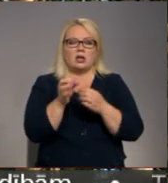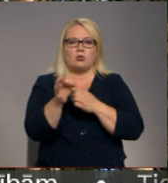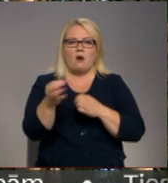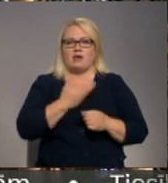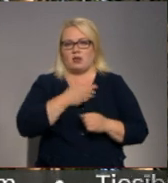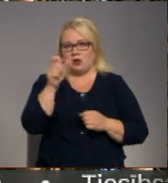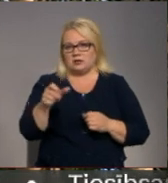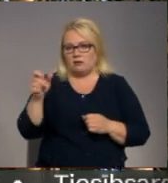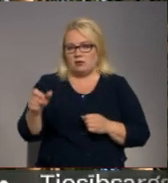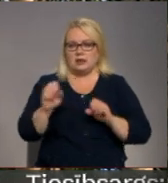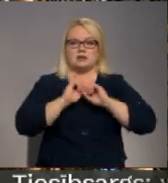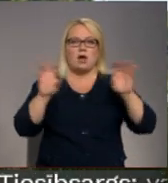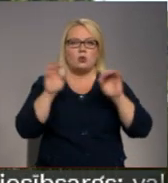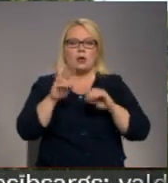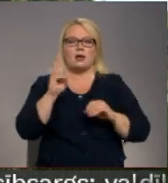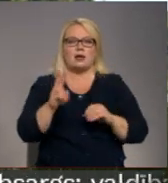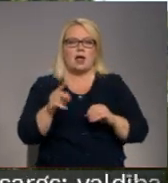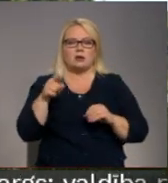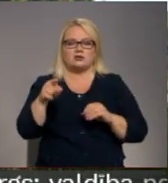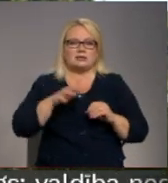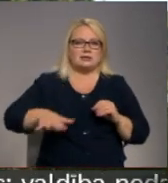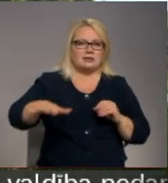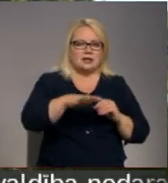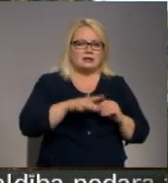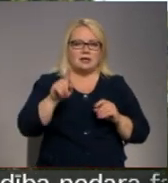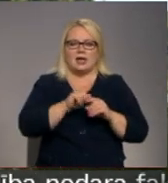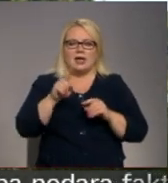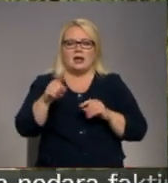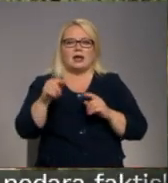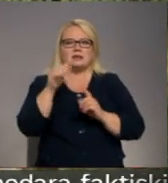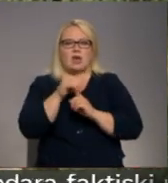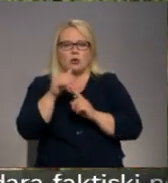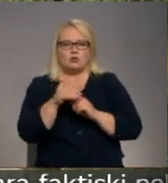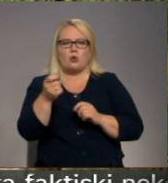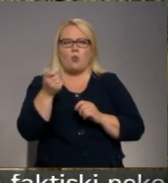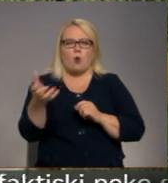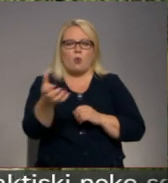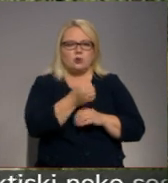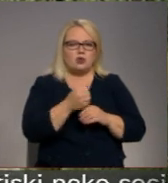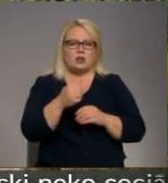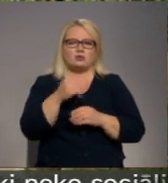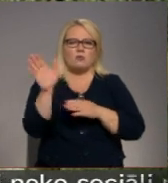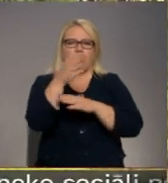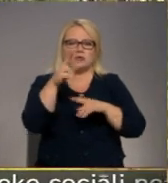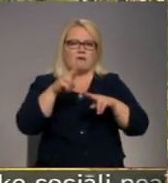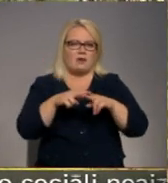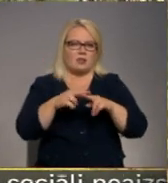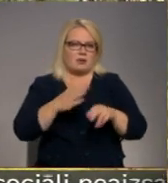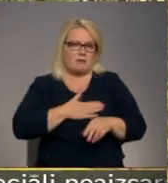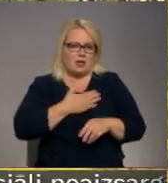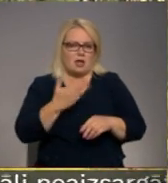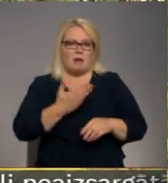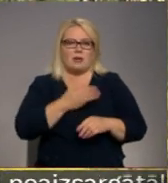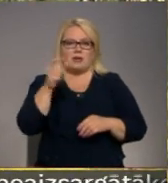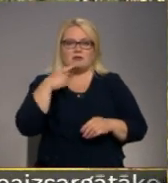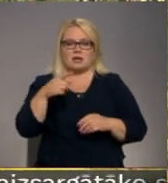iedzīvotāji, skaidrojot, kas sils ir vietējo iecienīta ogošanas, seņošanas un pastaigu vieta. Iedzīvotājiem ir bažas, ka